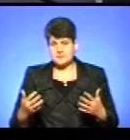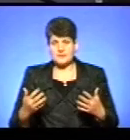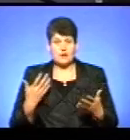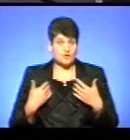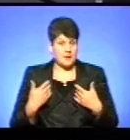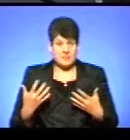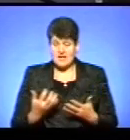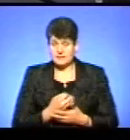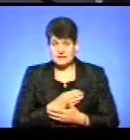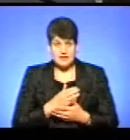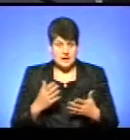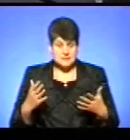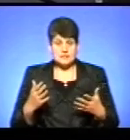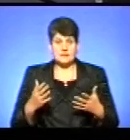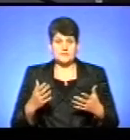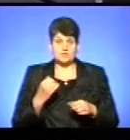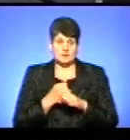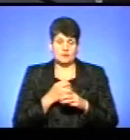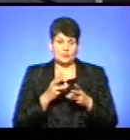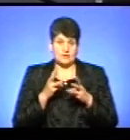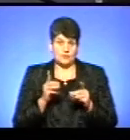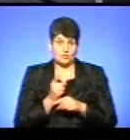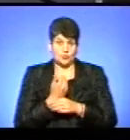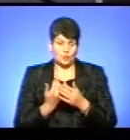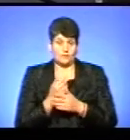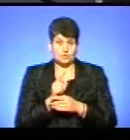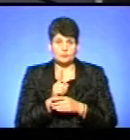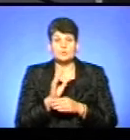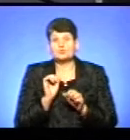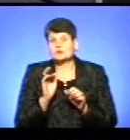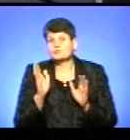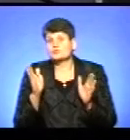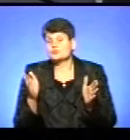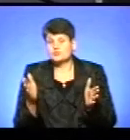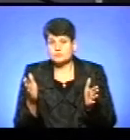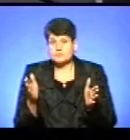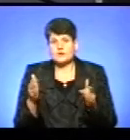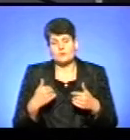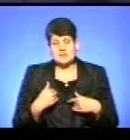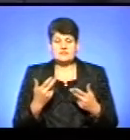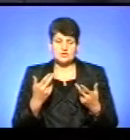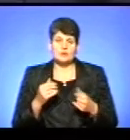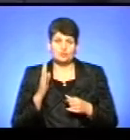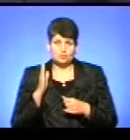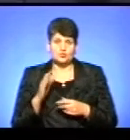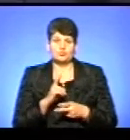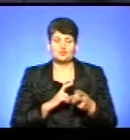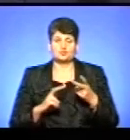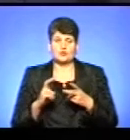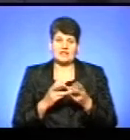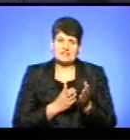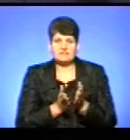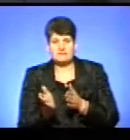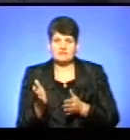нам не вдасться торфяні котельні привести до нових норм, які, можливо, будуть, то, звичайно, ми будемо шукати вихід з того положення